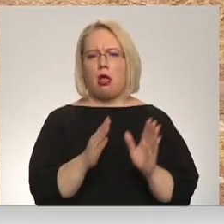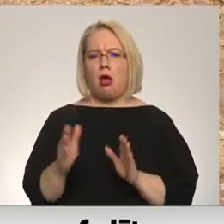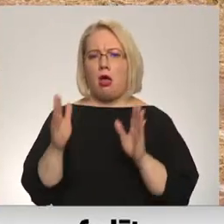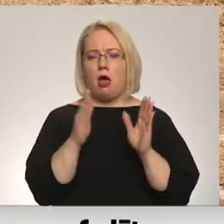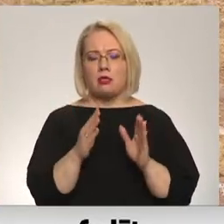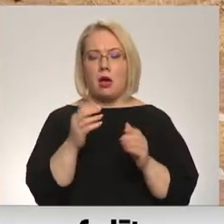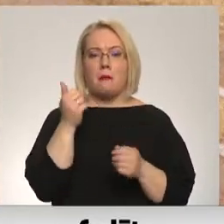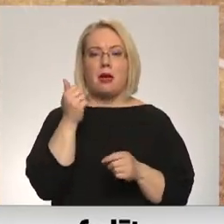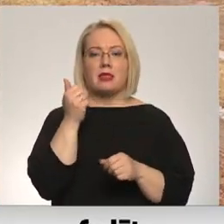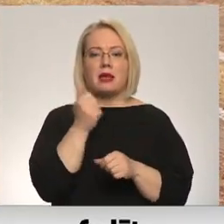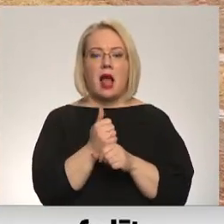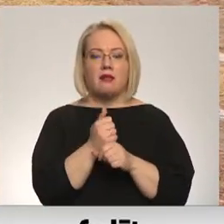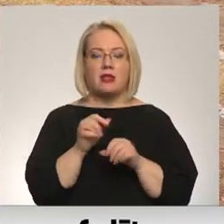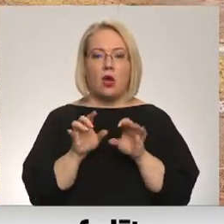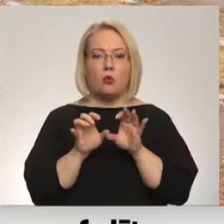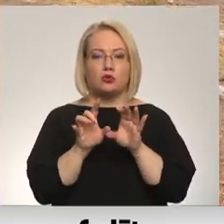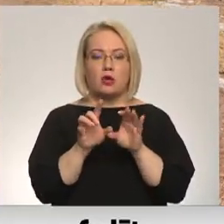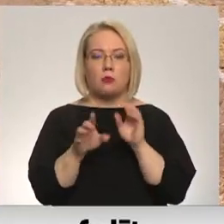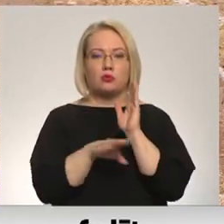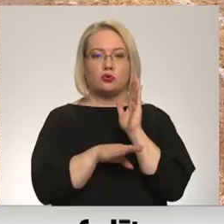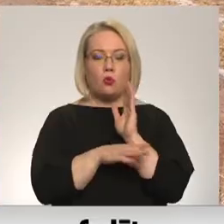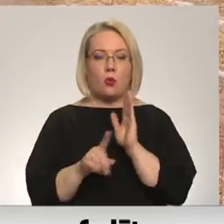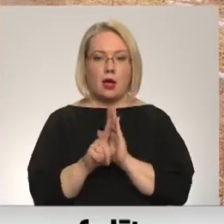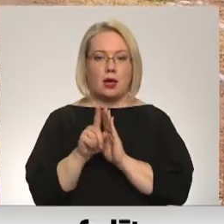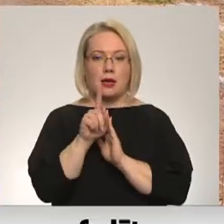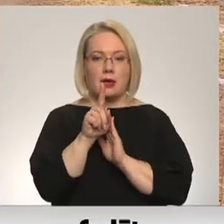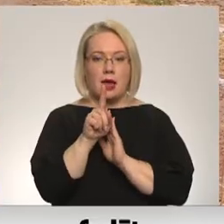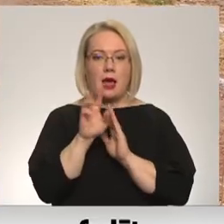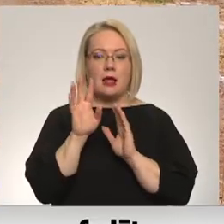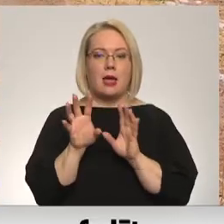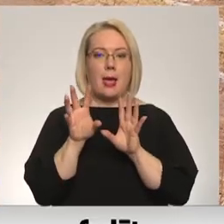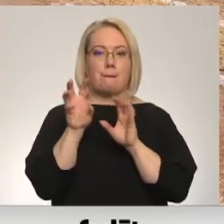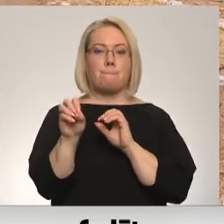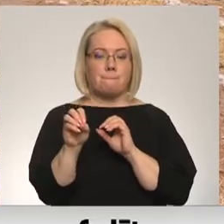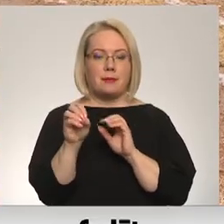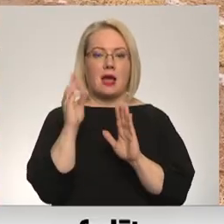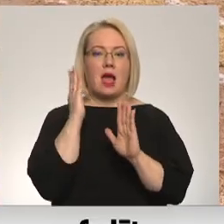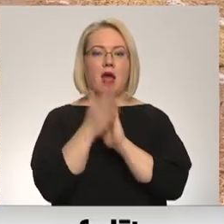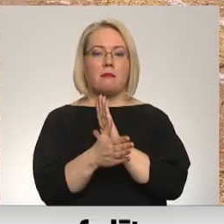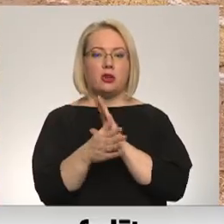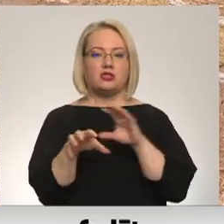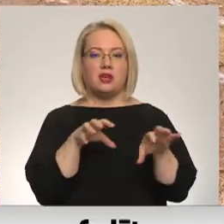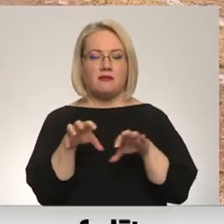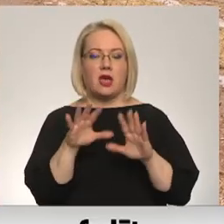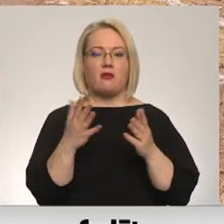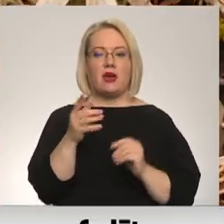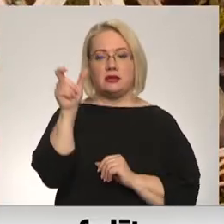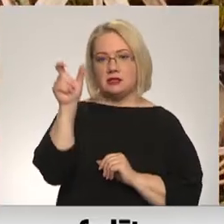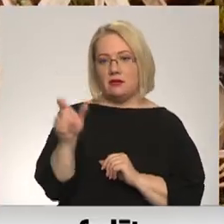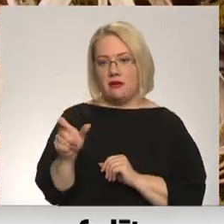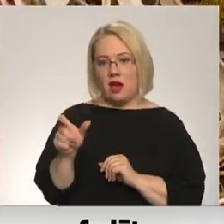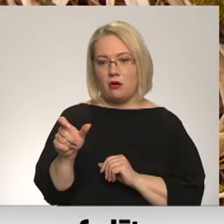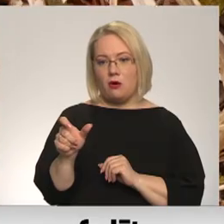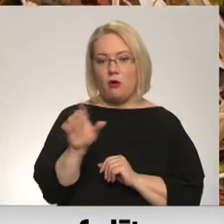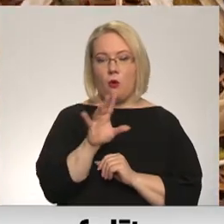ir uzrāpties uz kādu no stiebriņiem, lai tad ar nadziņiem varētu noķert kādu garām ejošu dzīvnieku vai cilvēku un